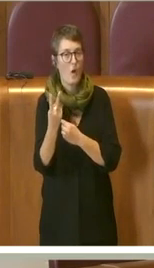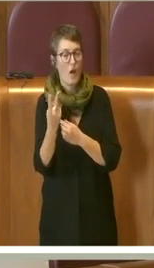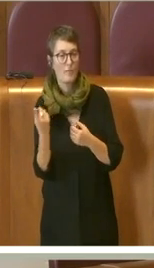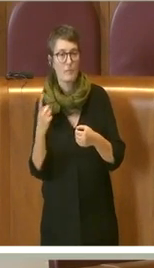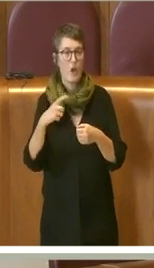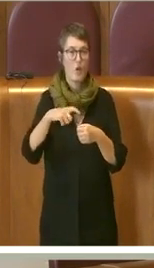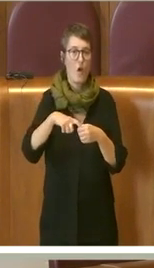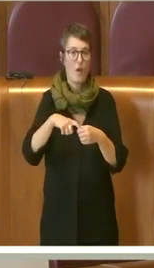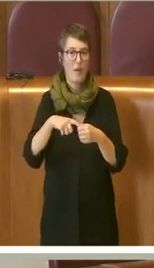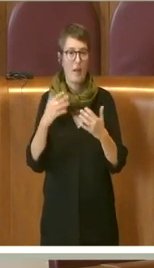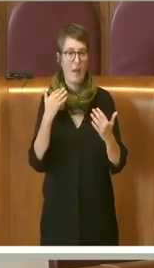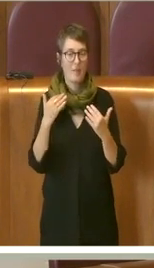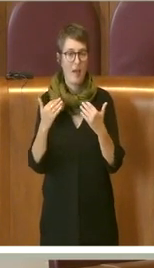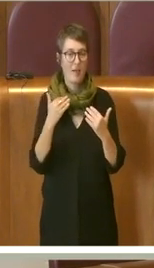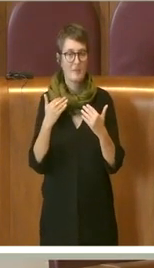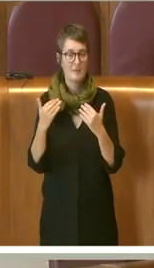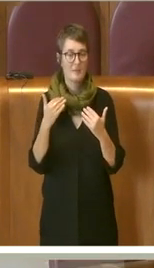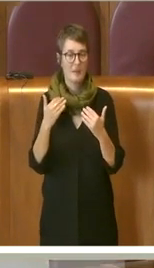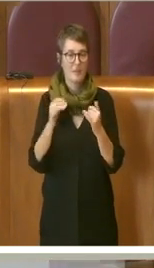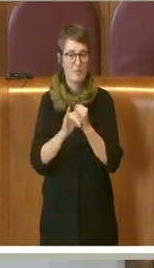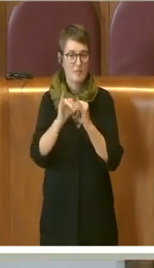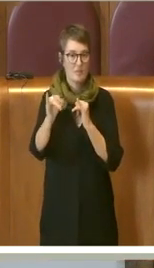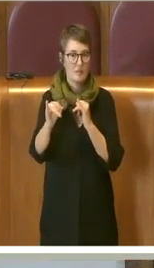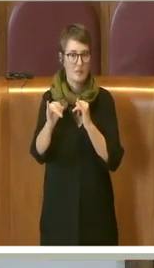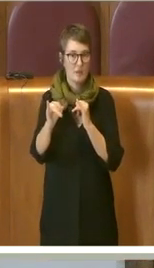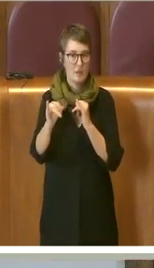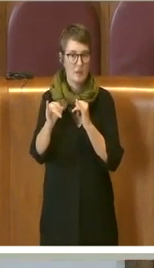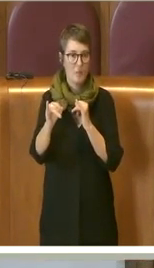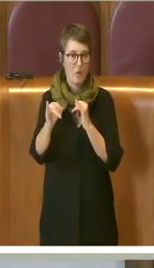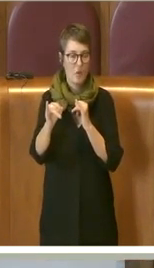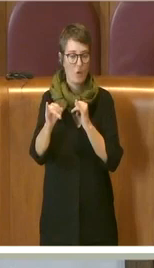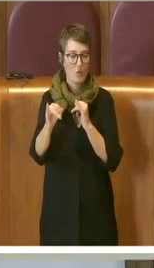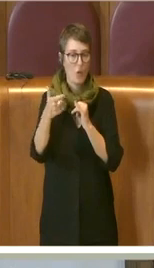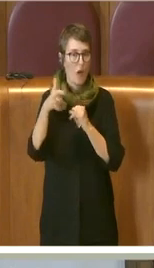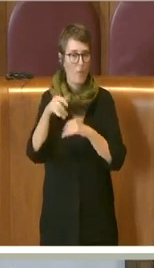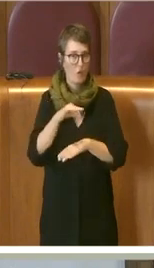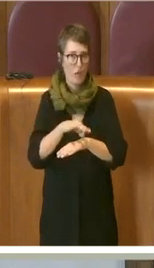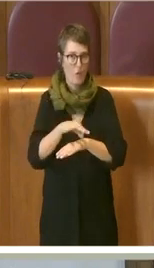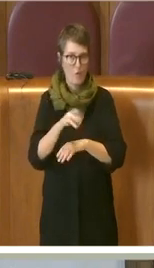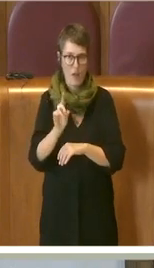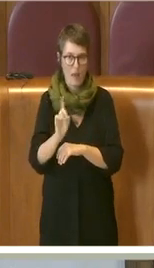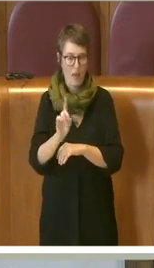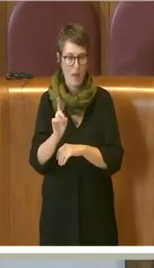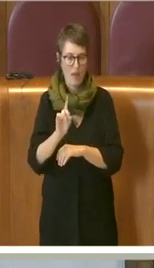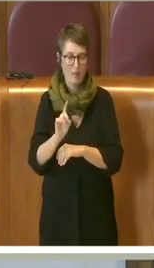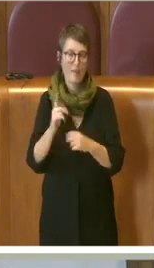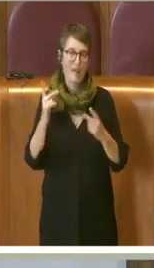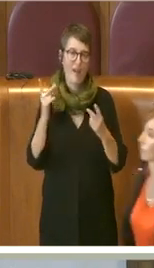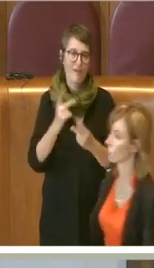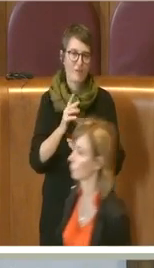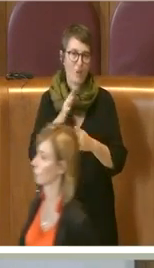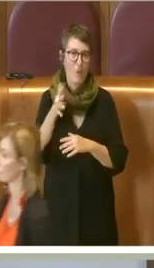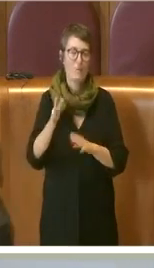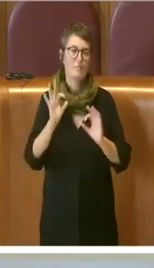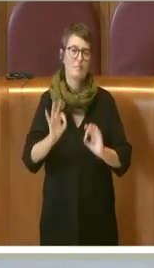'assemblea da remoto, non per una malattia, ma per una cosa bella e sacrosanta